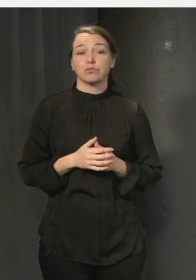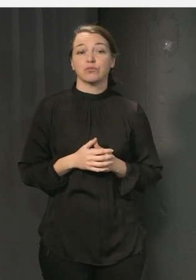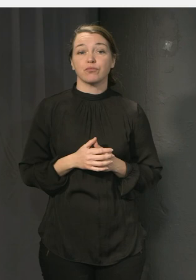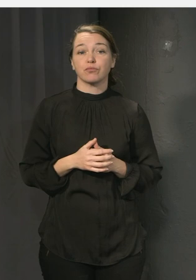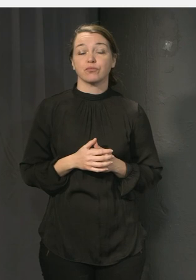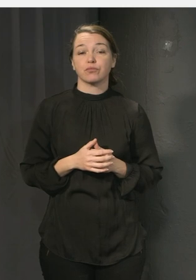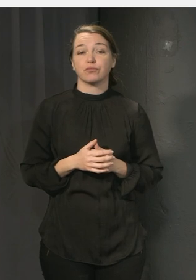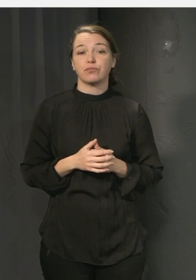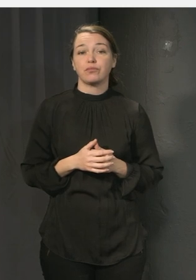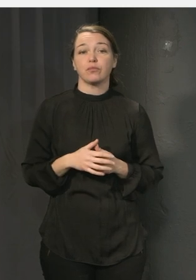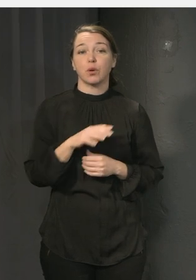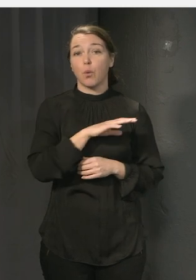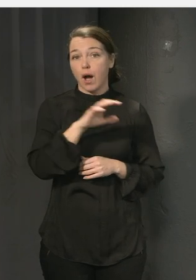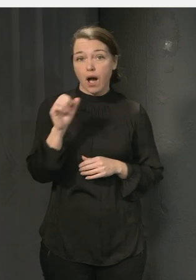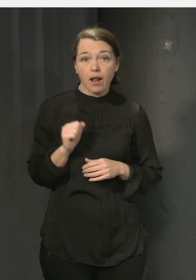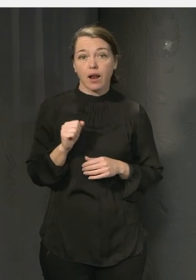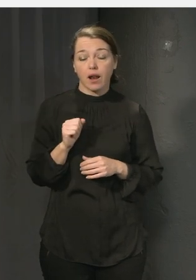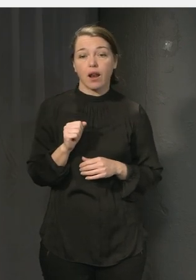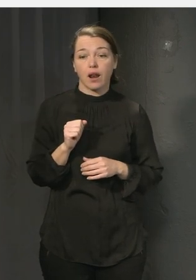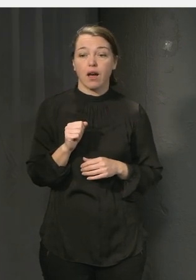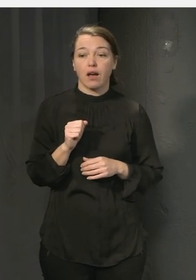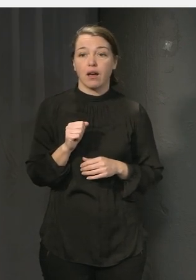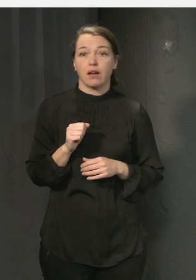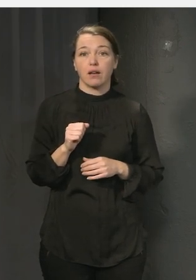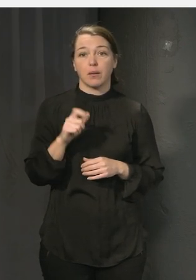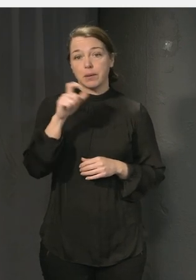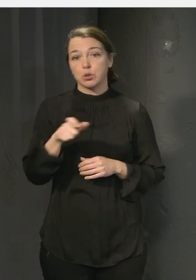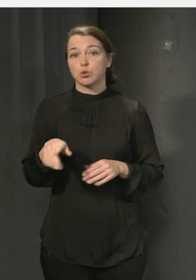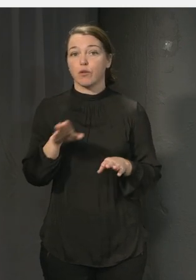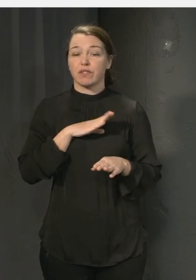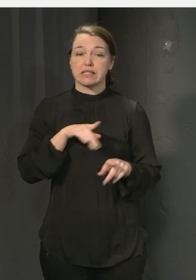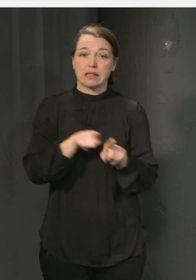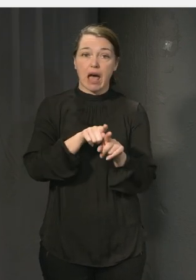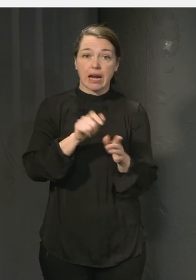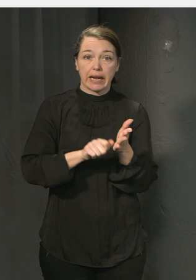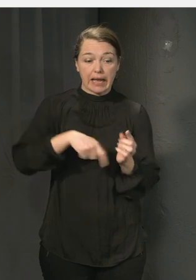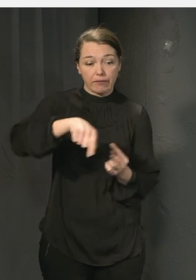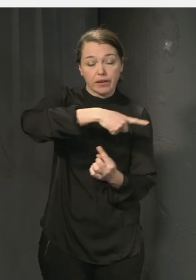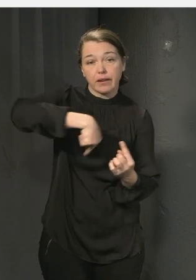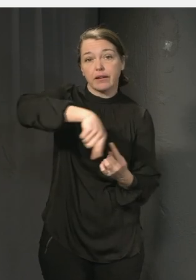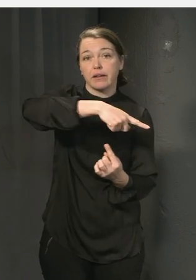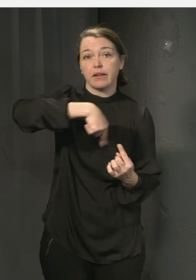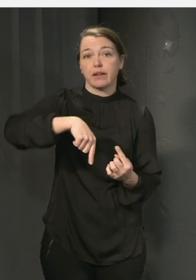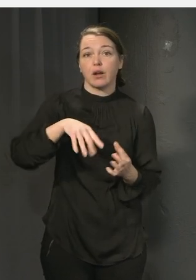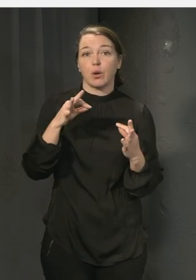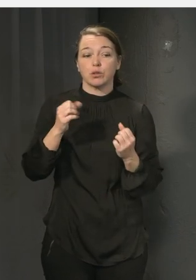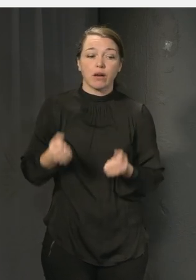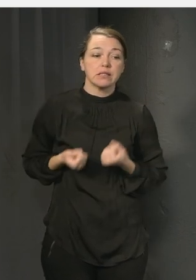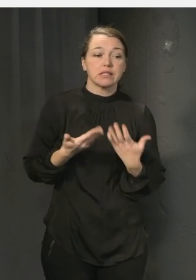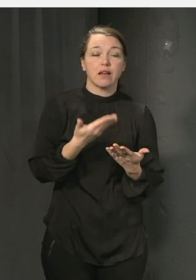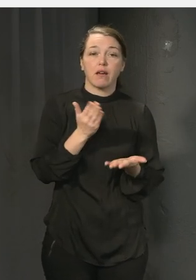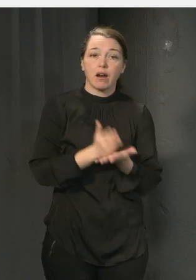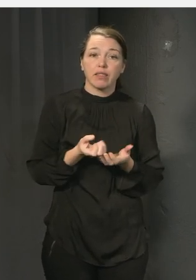nätverket kring elever då de har ju betydelse för vad de gör och vilka värderingar vi sprider